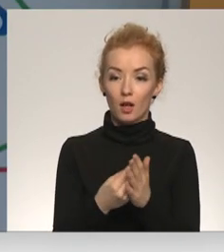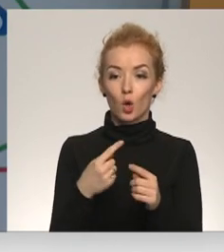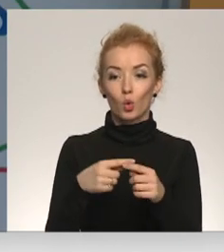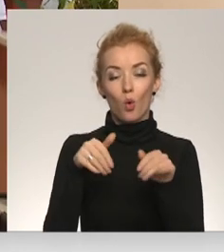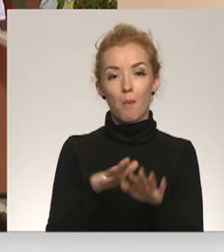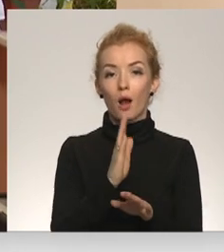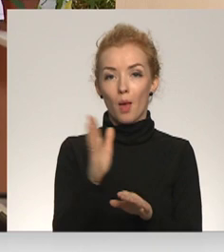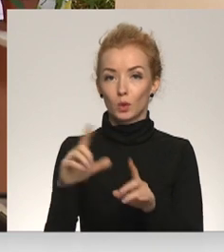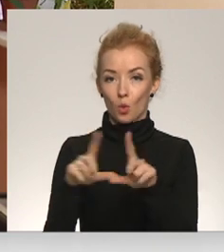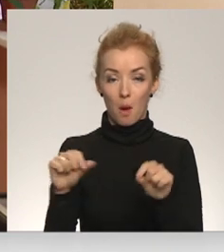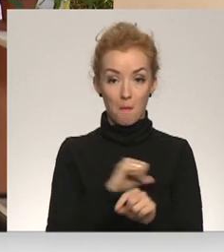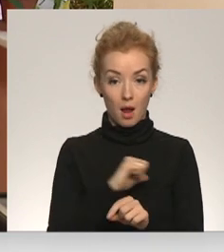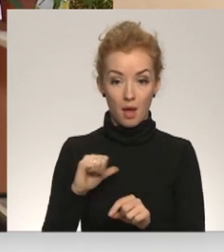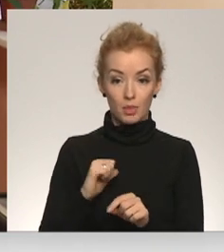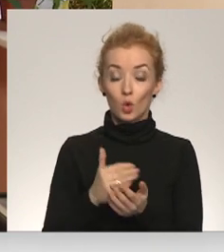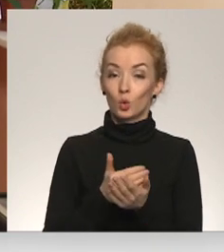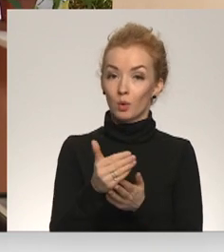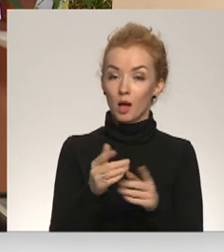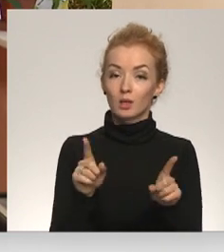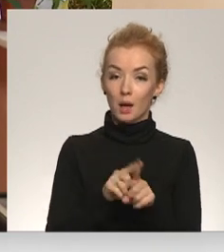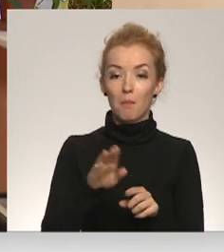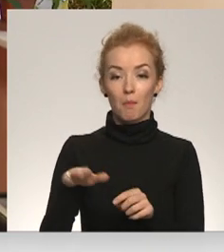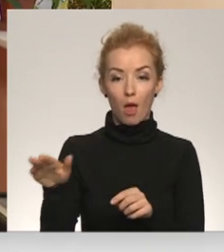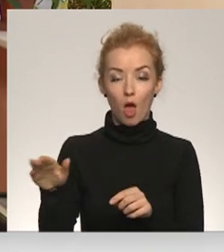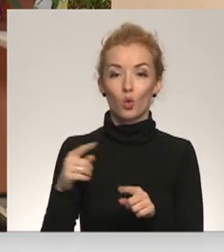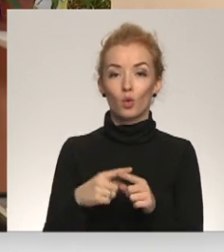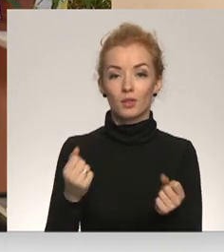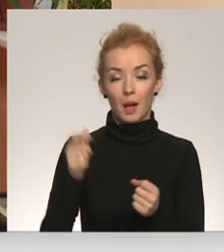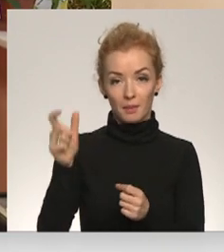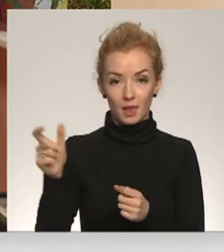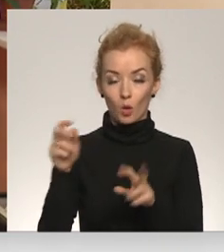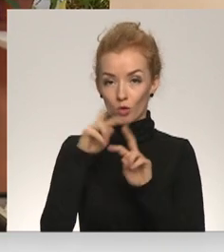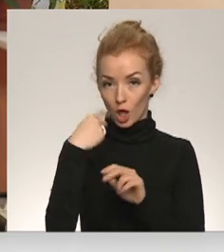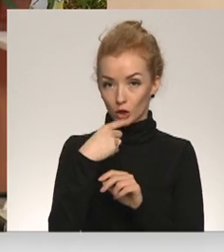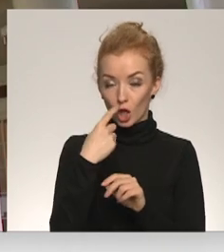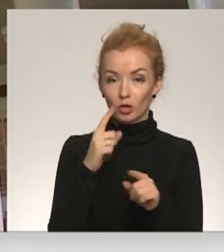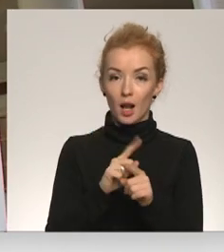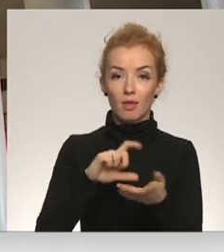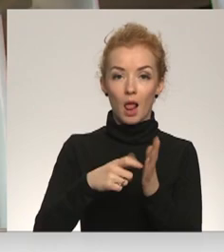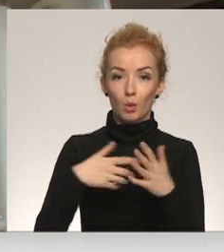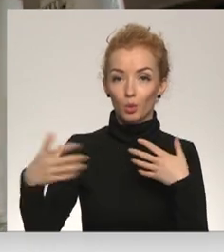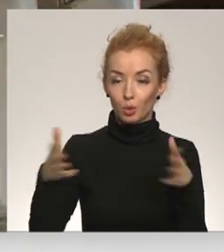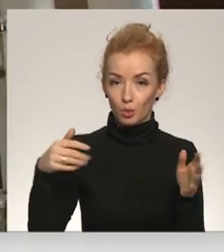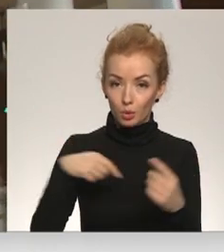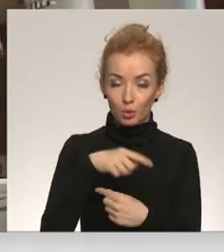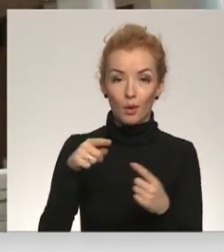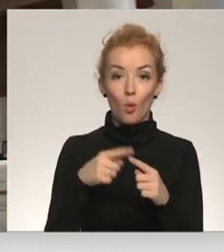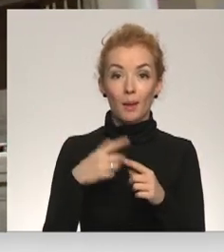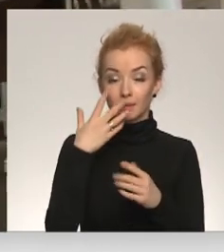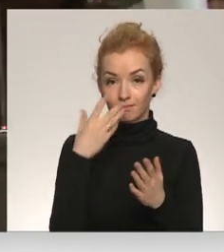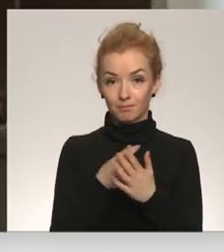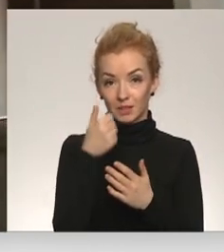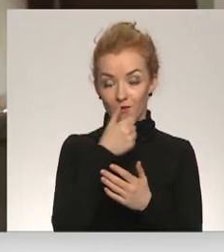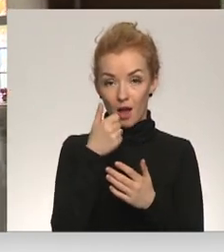katra izglītības iestāde. Turpinās izglītojumo un nodarbināto testēšana, telpu veidināšana. Privātos pasākumos var